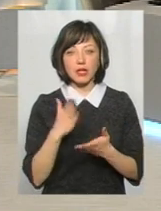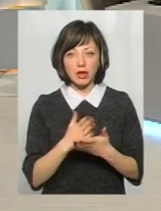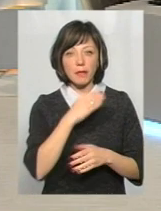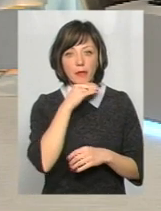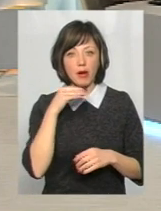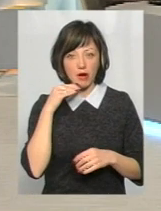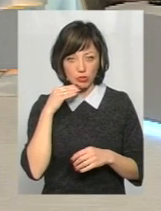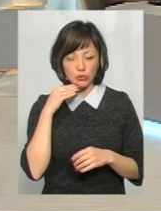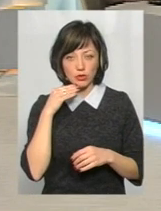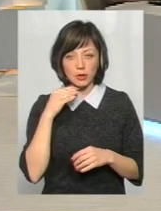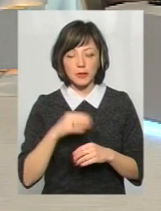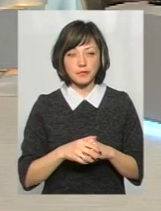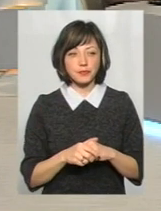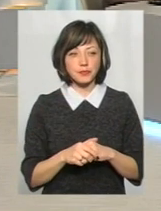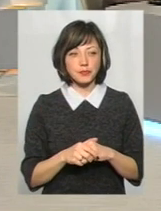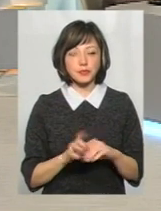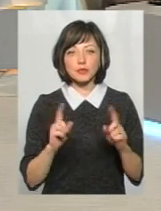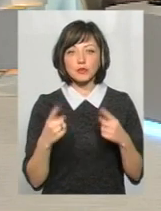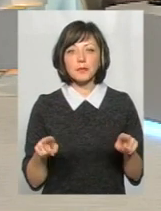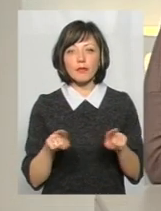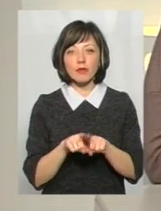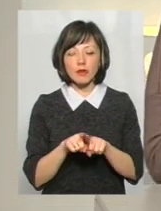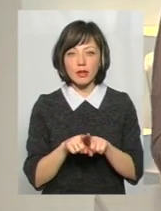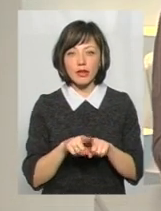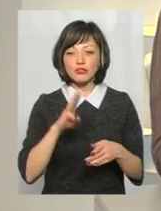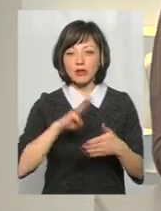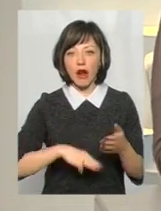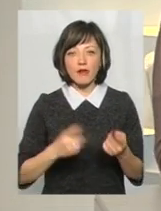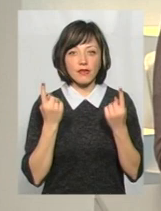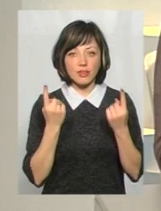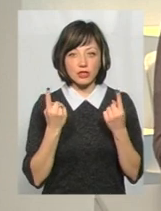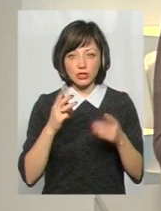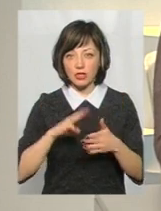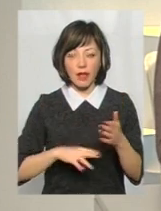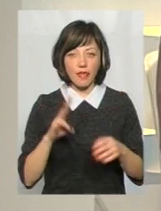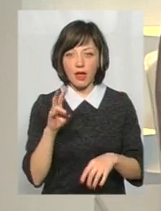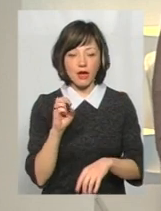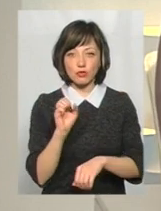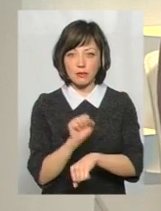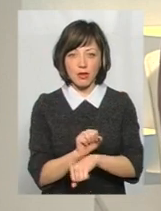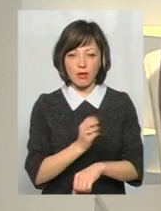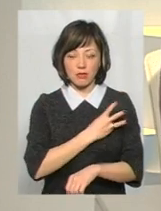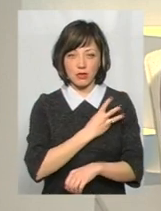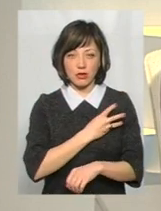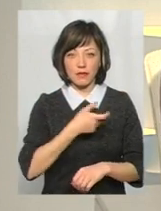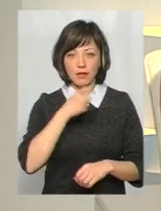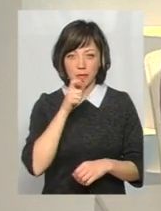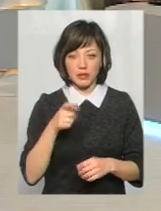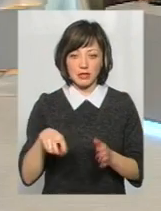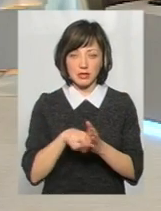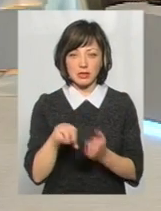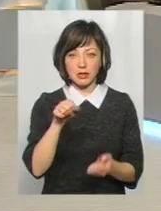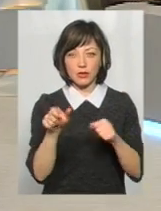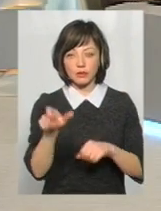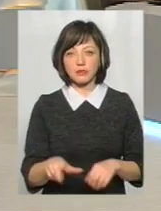досить багато, як ви зазначили. Чому все ж таки штрафи, ці величезні штрафи не зупиняють охочек-точарки? Коли ми